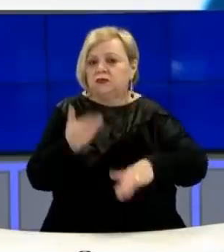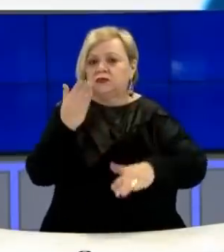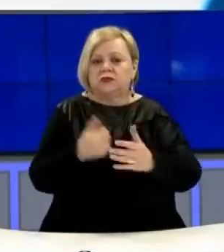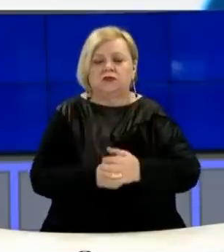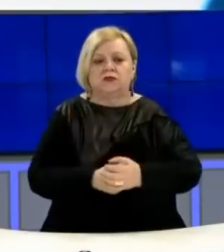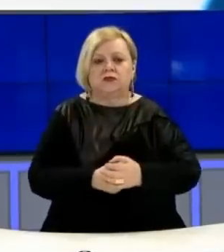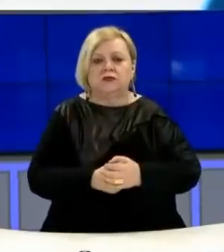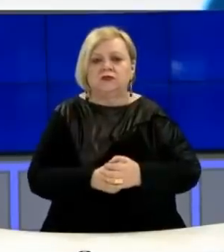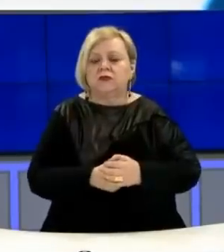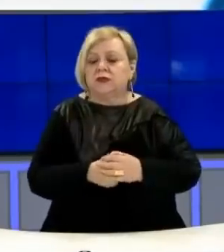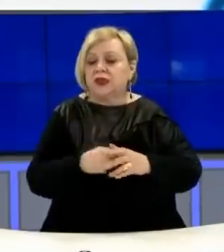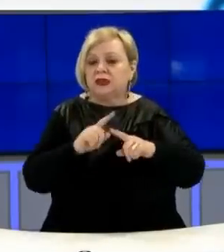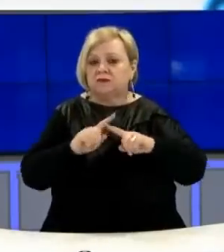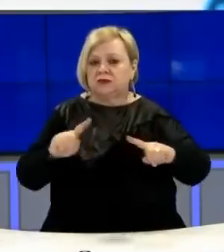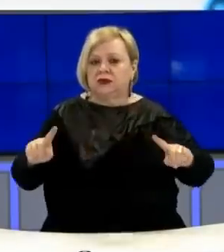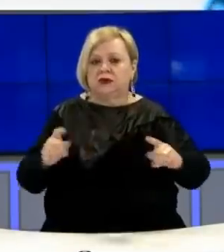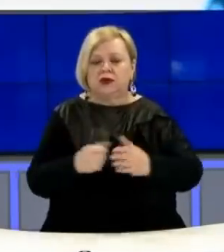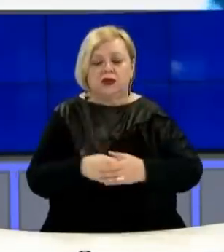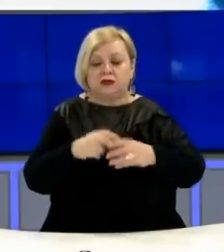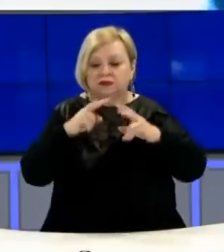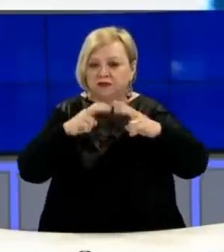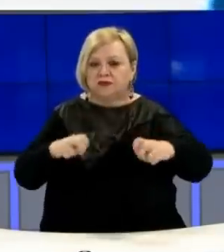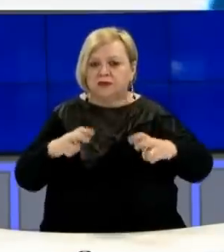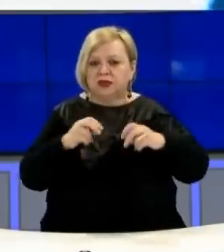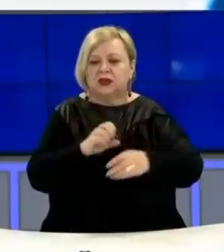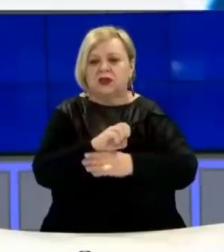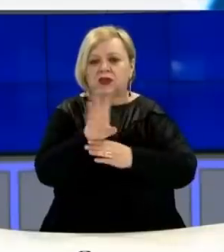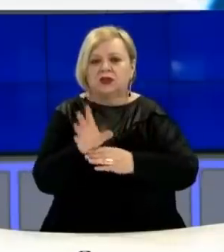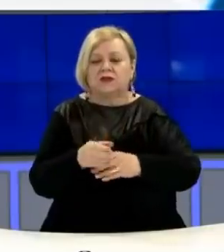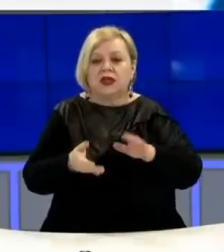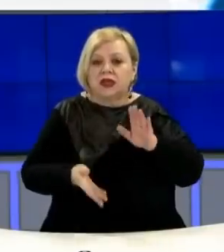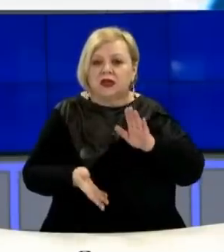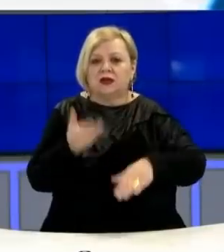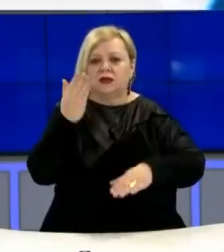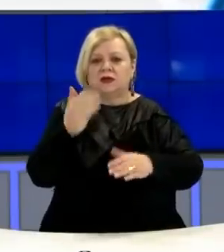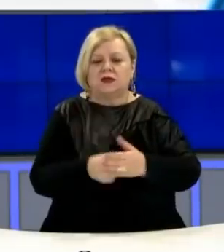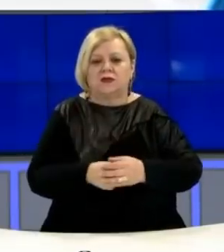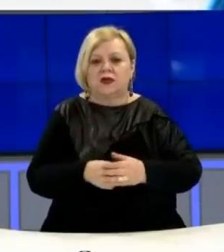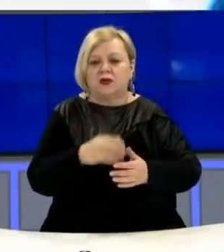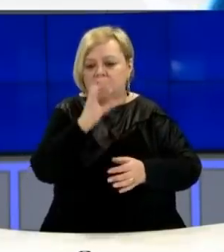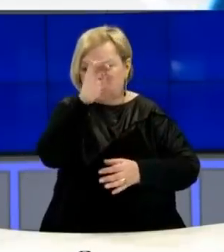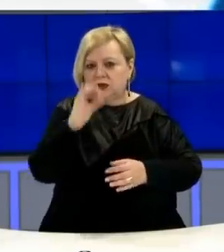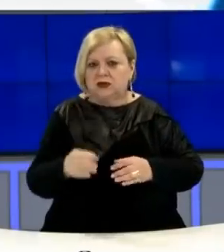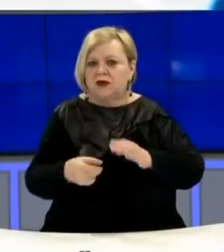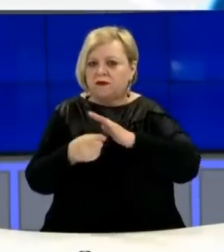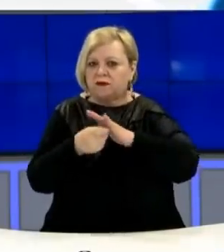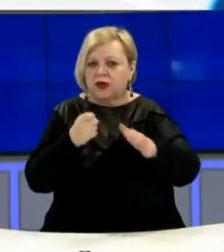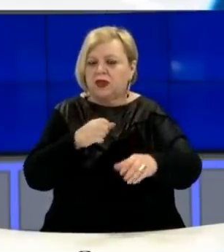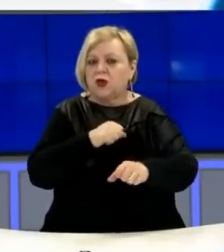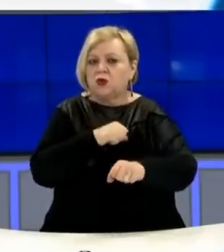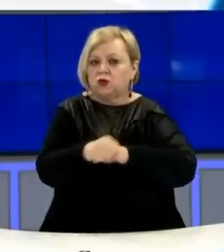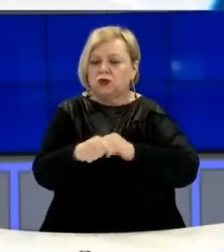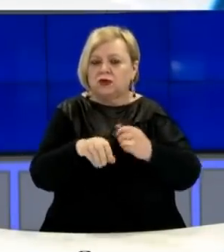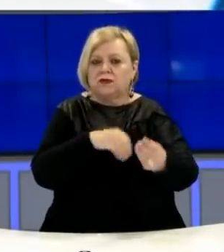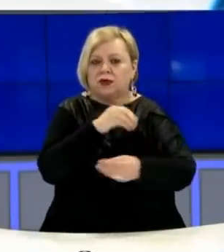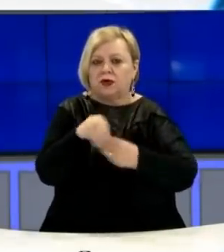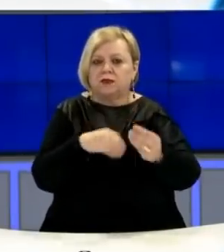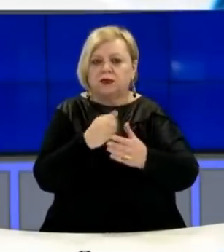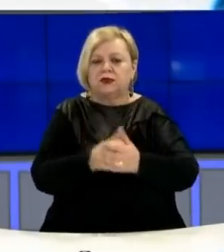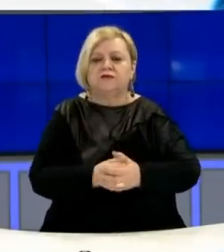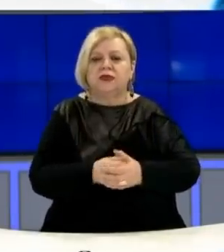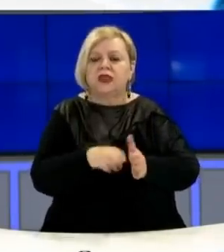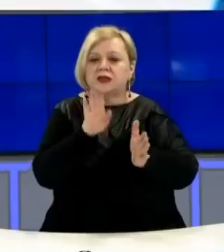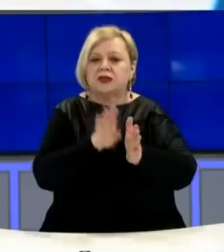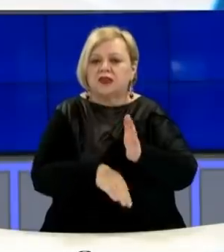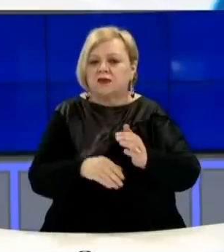lojtë ti. Si pas kësa analize gjatë pandemis është shënuar ngritje e përçingjes vrasjeve dhe dhunës në familje, ndërkaq kanë rën